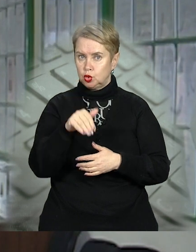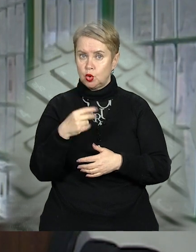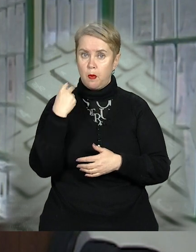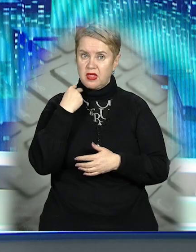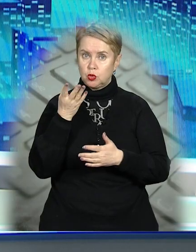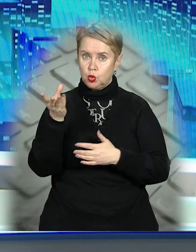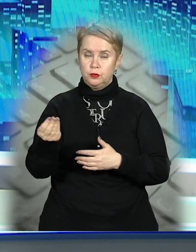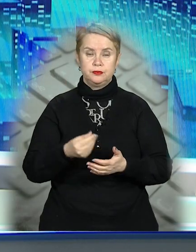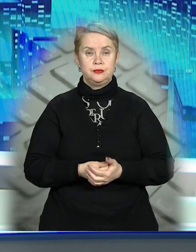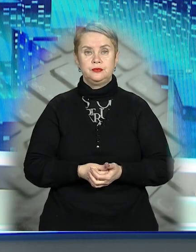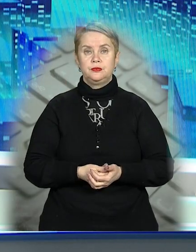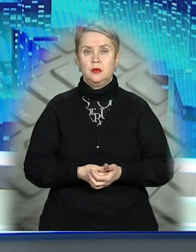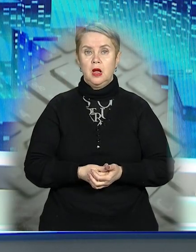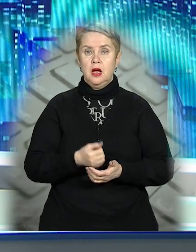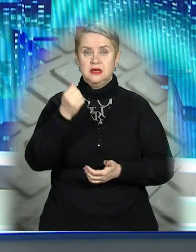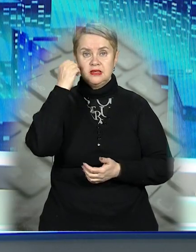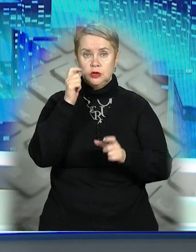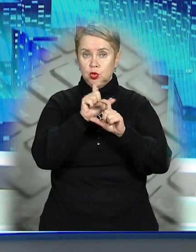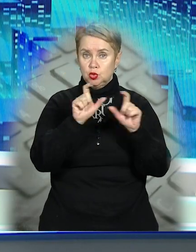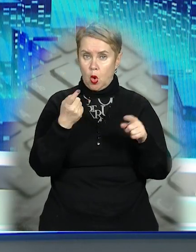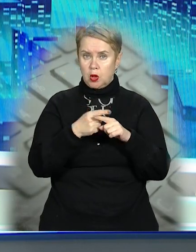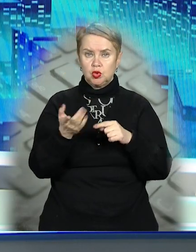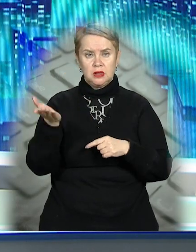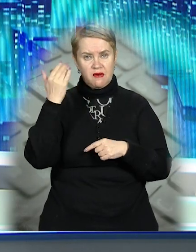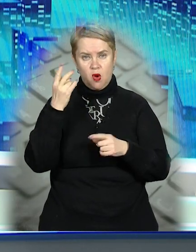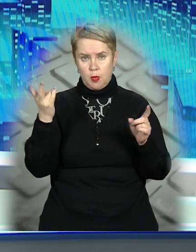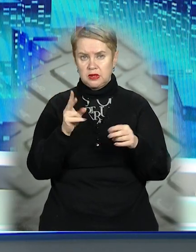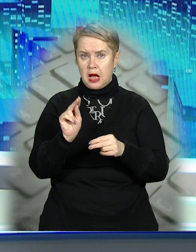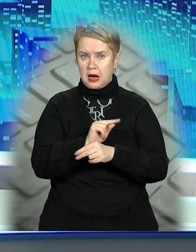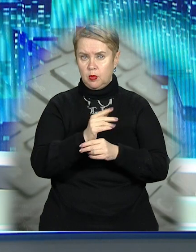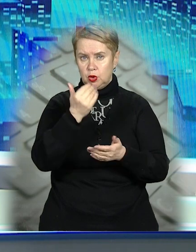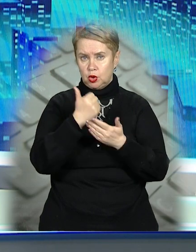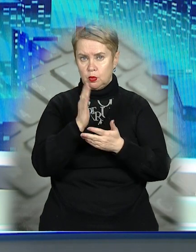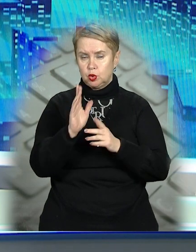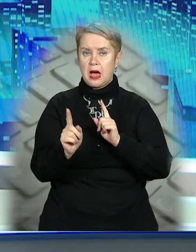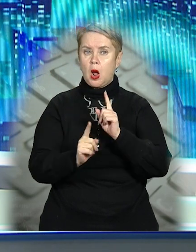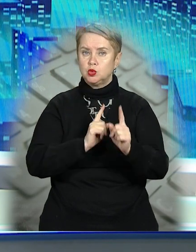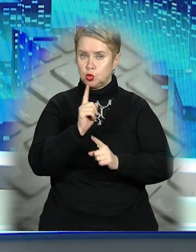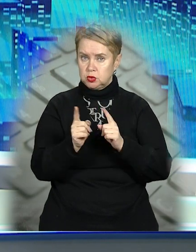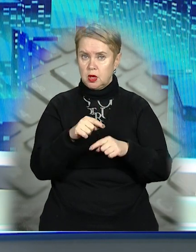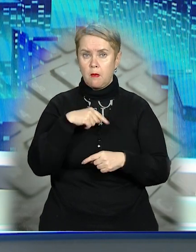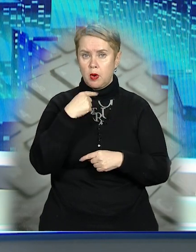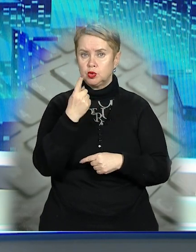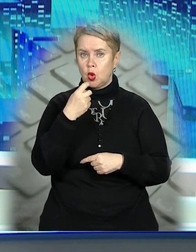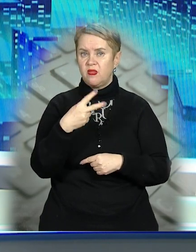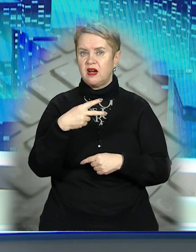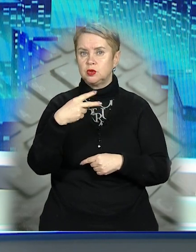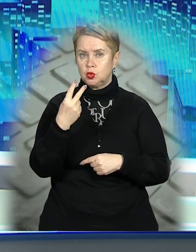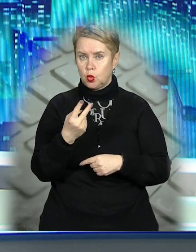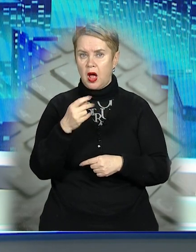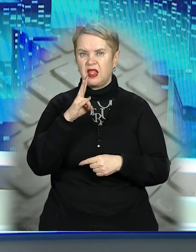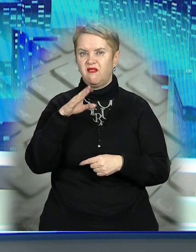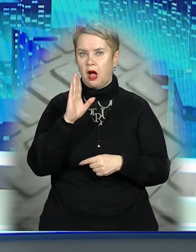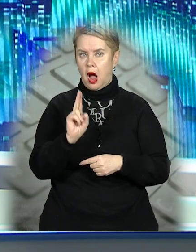податку. За старілу школу, яка вже давно потребувала ремонту, нарешті будуть реконструювати. Мова про 122-й